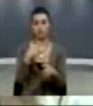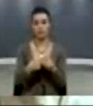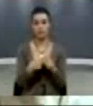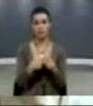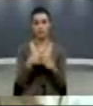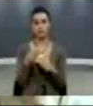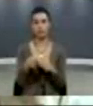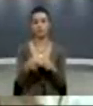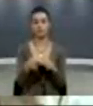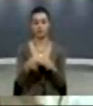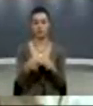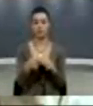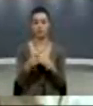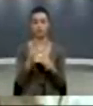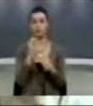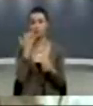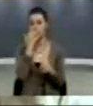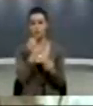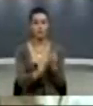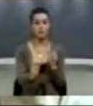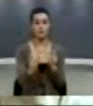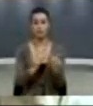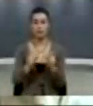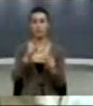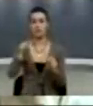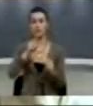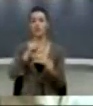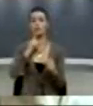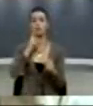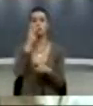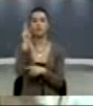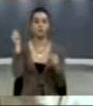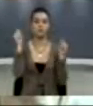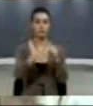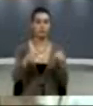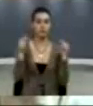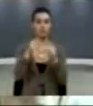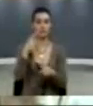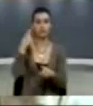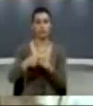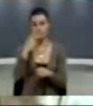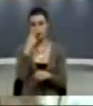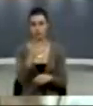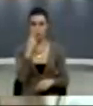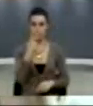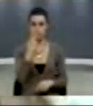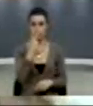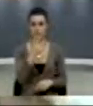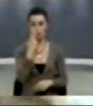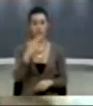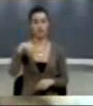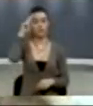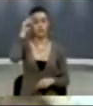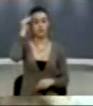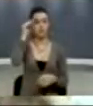gjendje të mjaftushme, për me shku s'paku njëhen vjetë, na edhe me i kujtu,